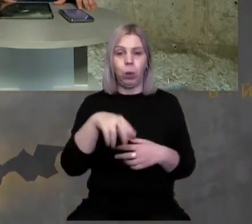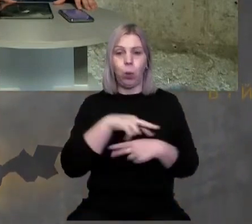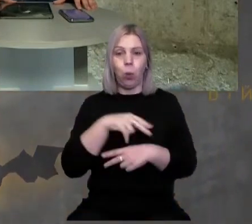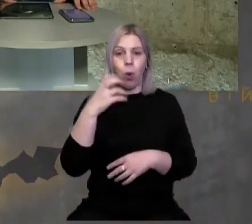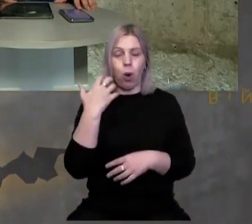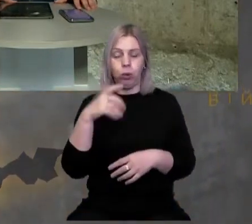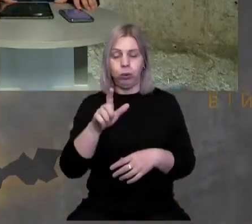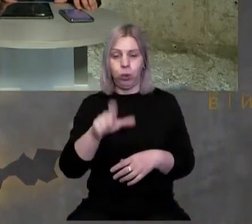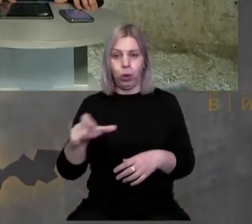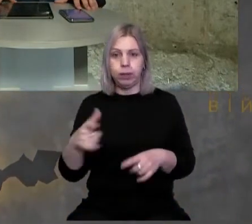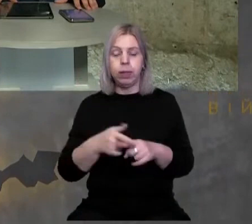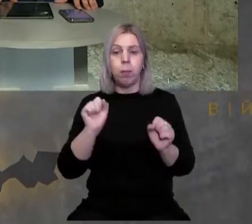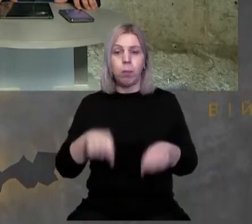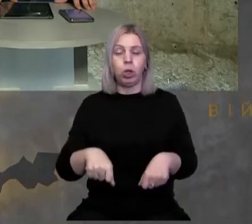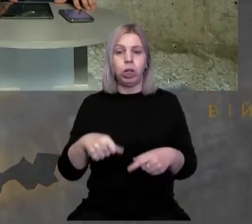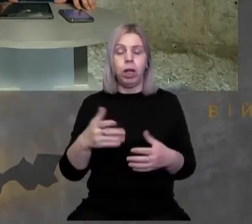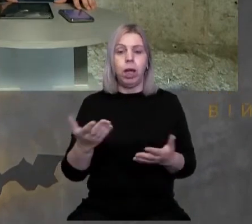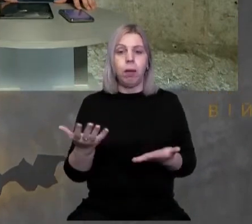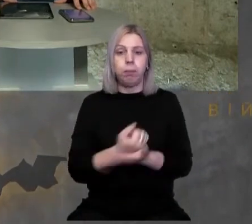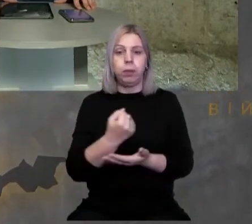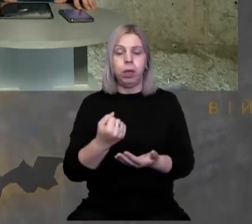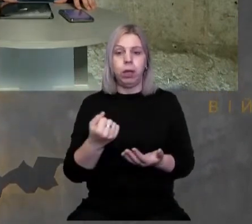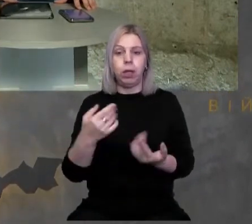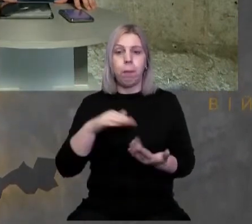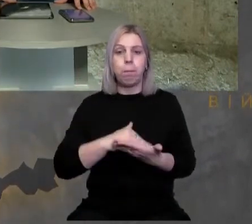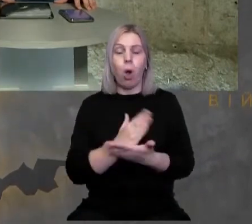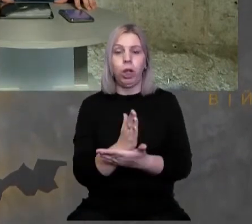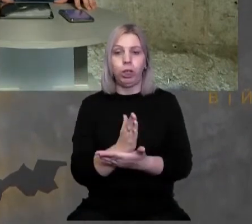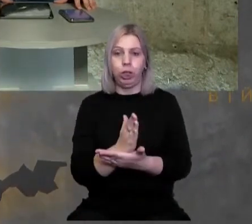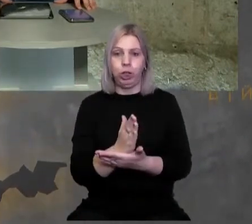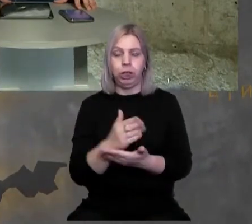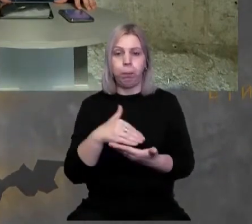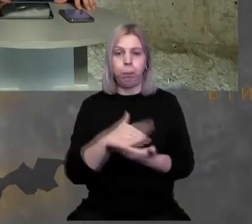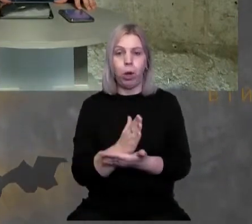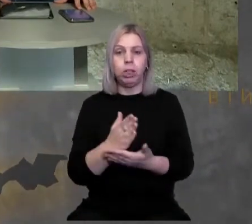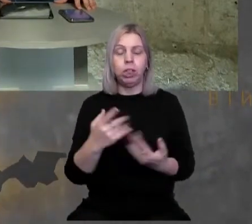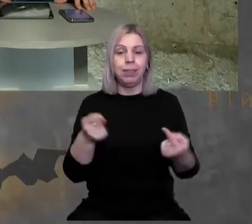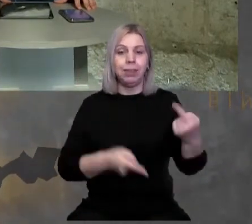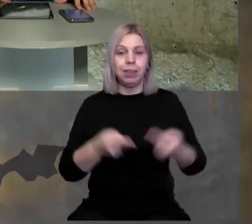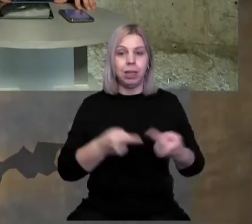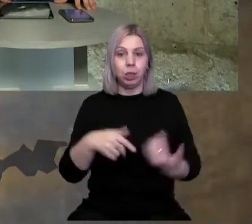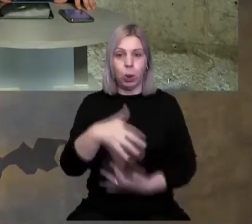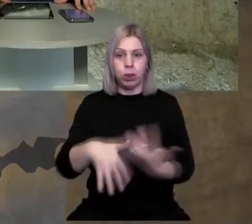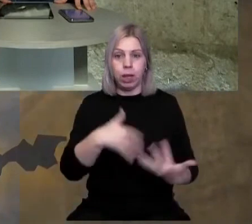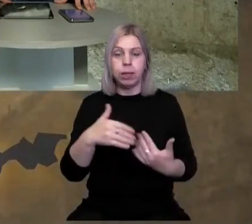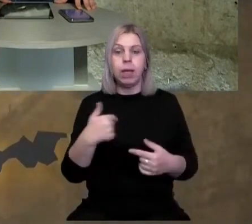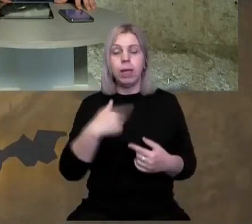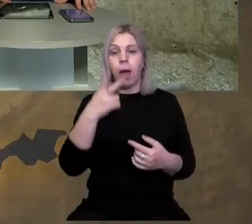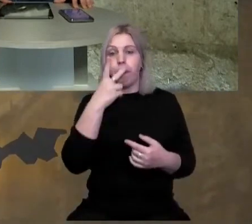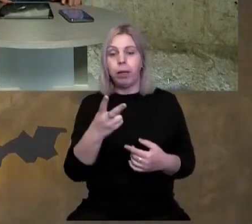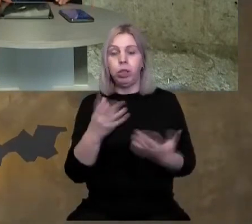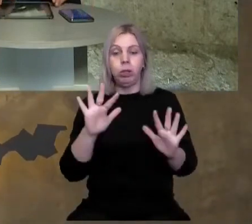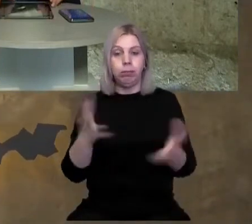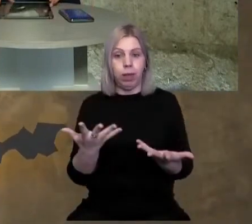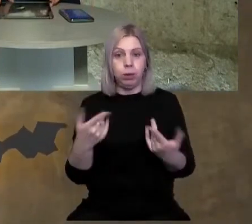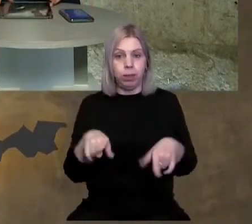розуміли, що це може викрити потім певний політичний дисонанс. Як бачимо, це сталося.